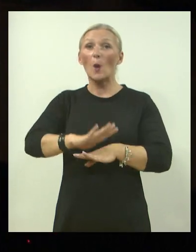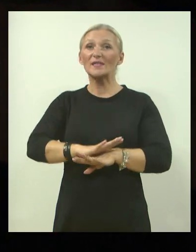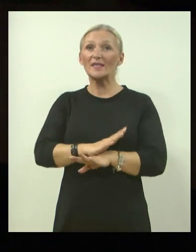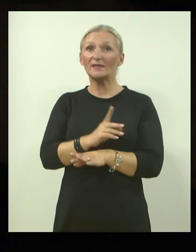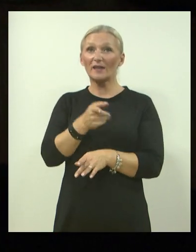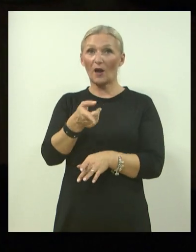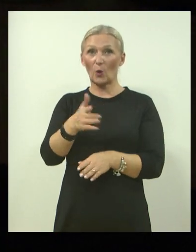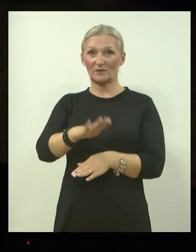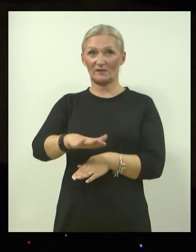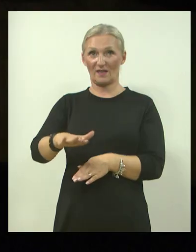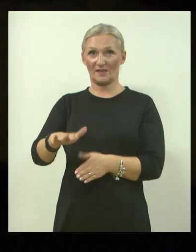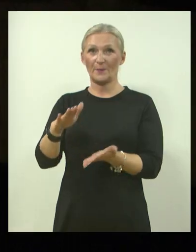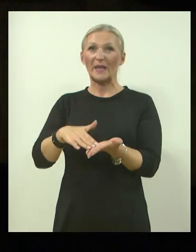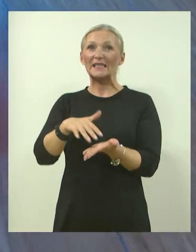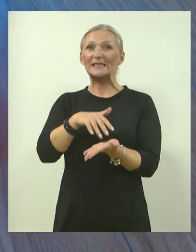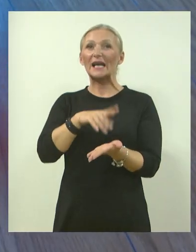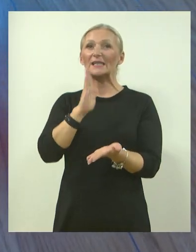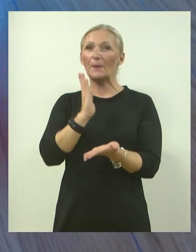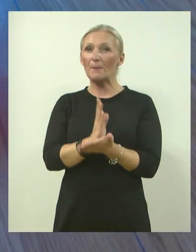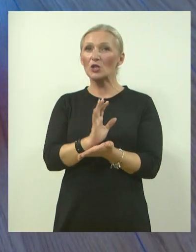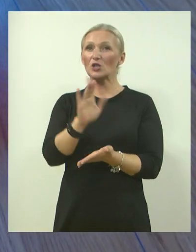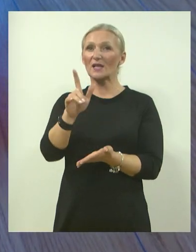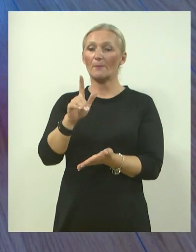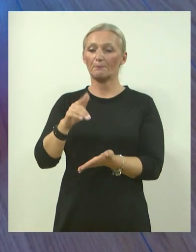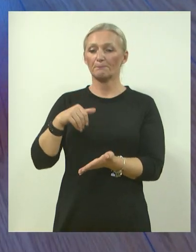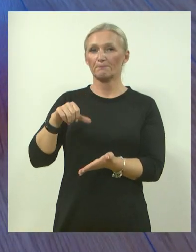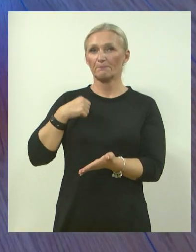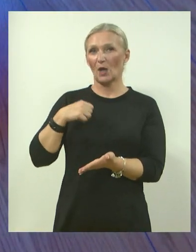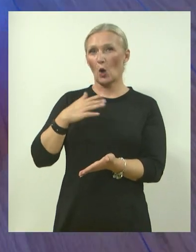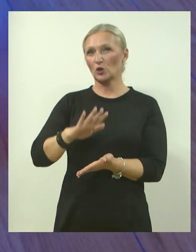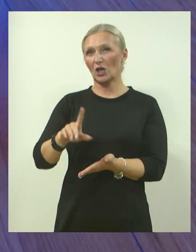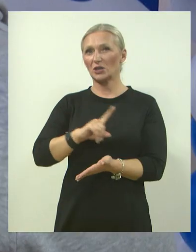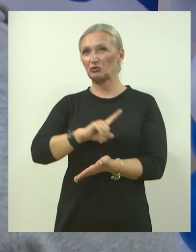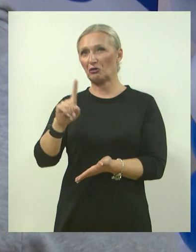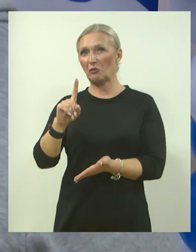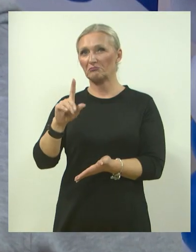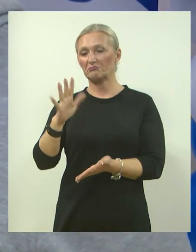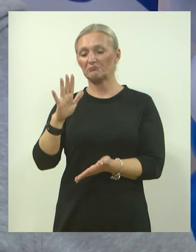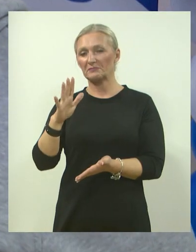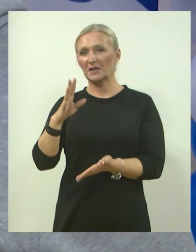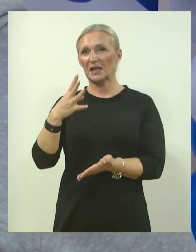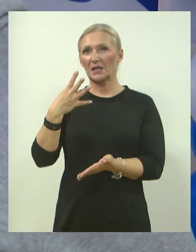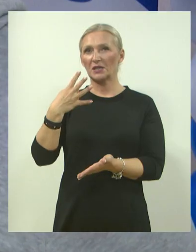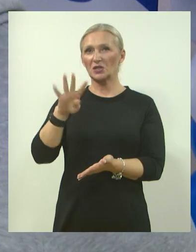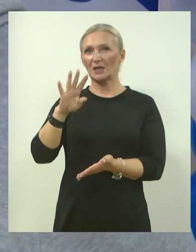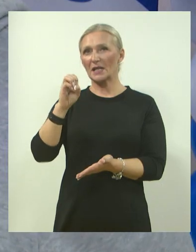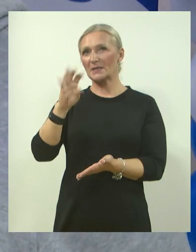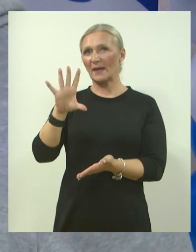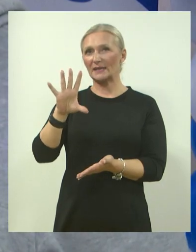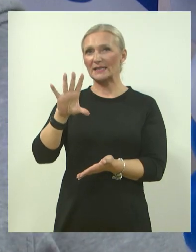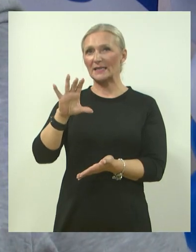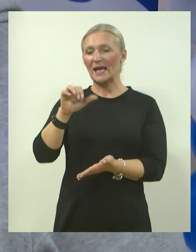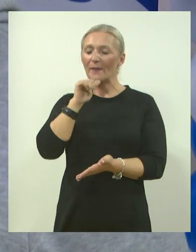Znači didaktika je isključivo namjenjena za dobni uzrast negde do tinejđerstva. Nije toliko izdržljiva da bi sad